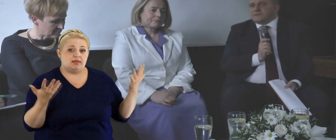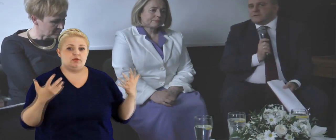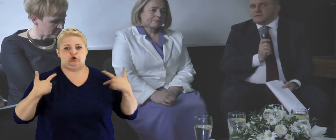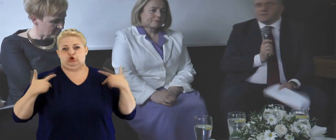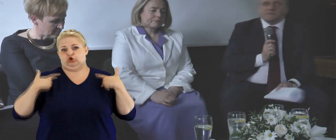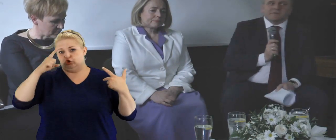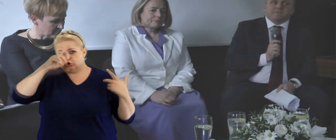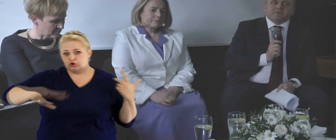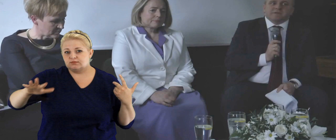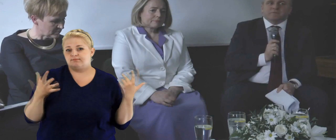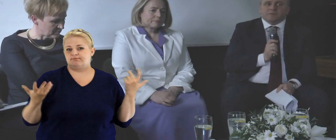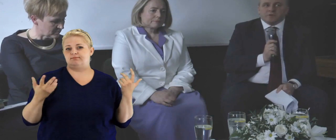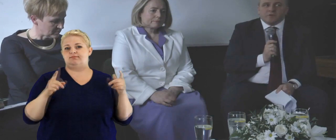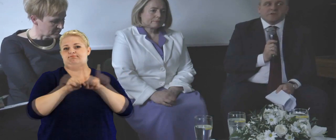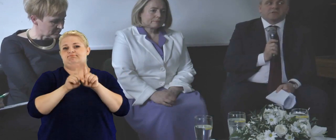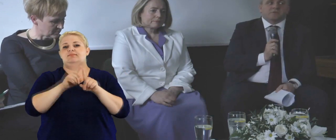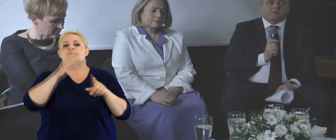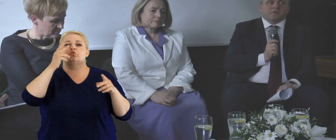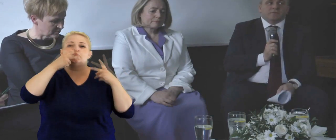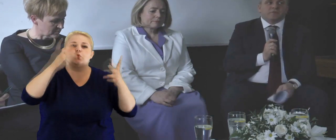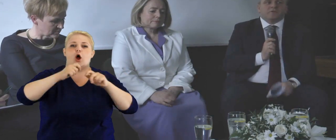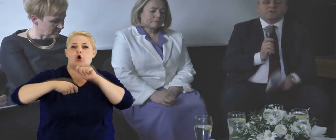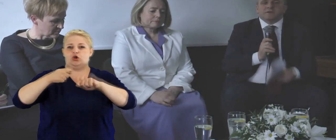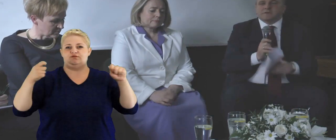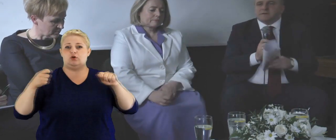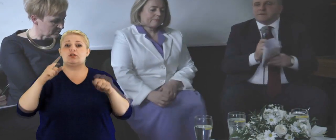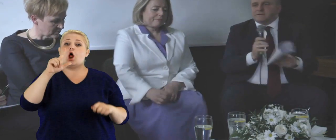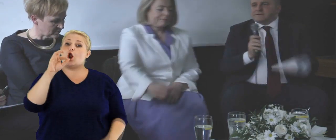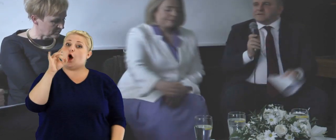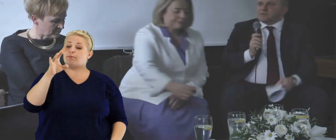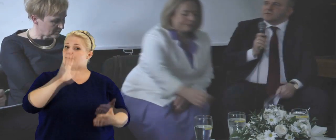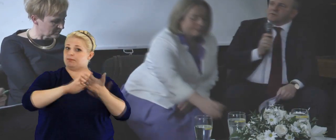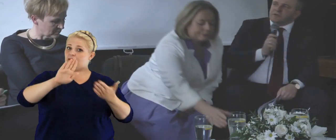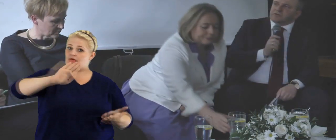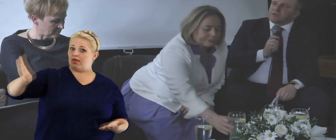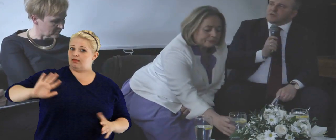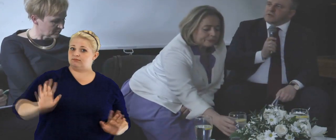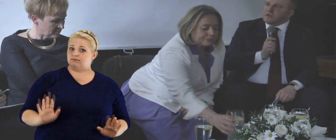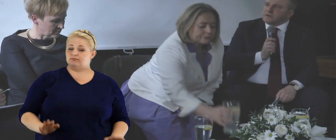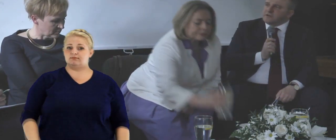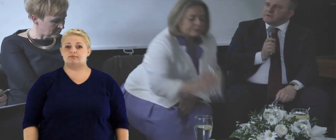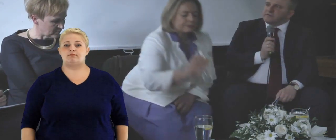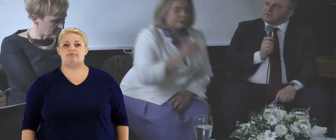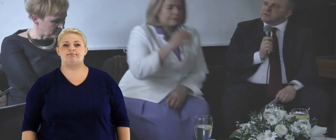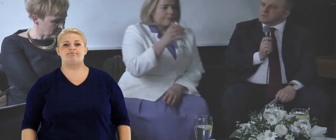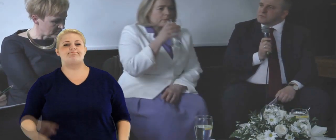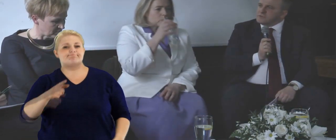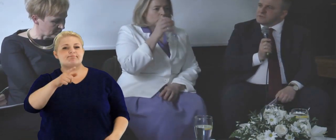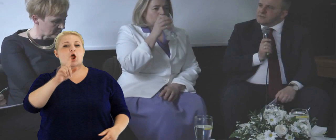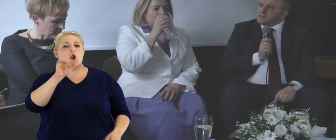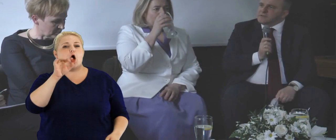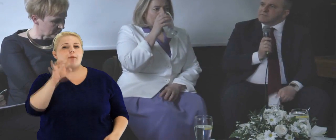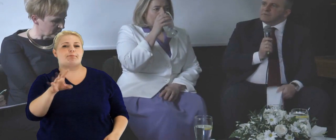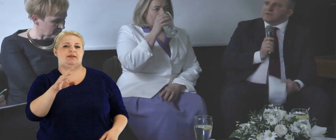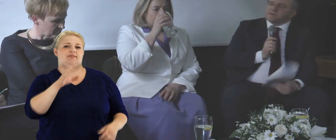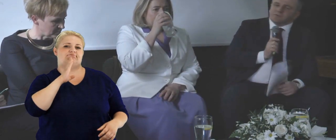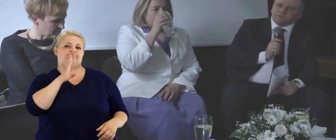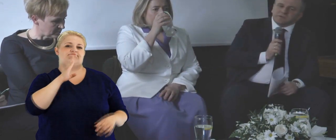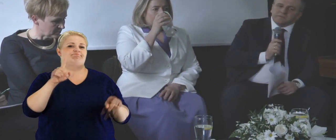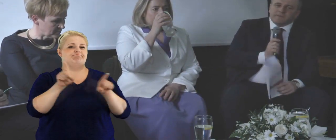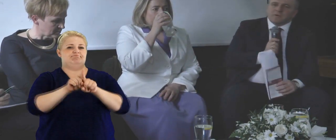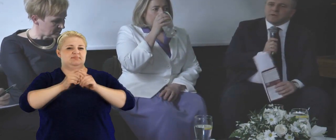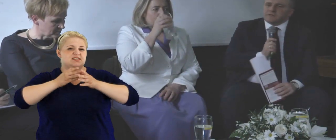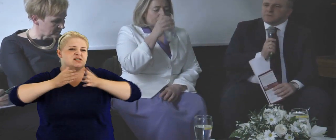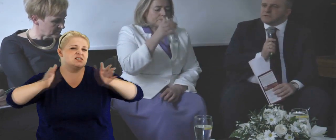poszukiwanie jakichś rozwiązań bez lobbyingu, a szczególnie lobbyingu zakreślonego tak szeroko, jak w tej dyskusji. Bo w tej